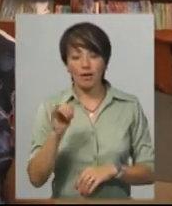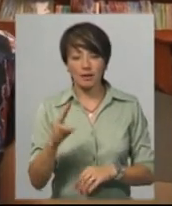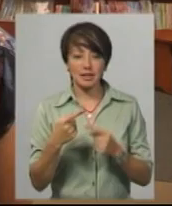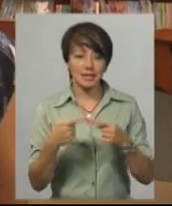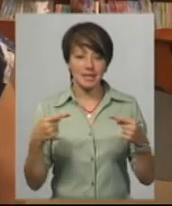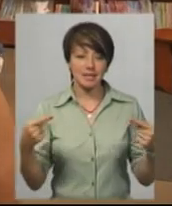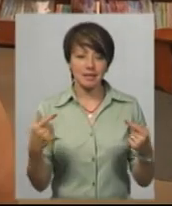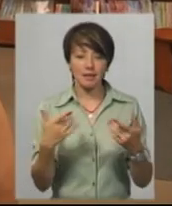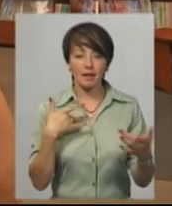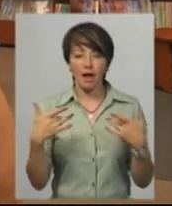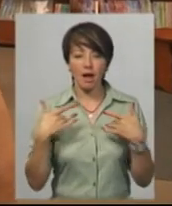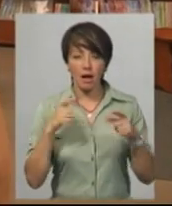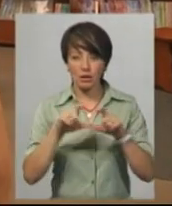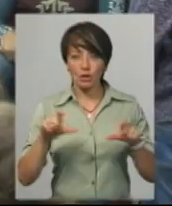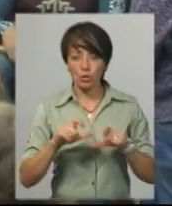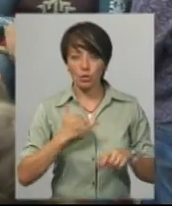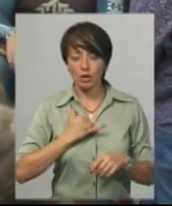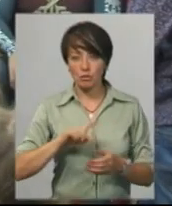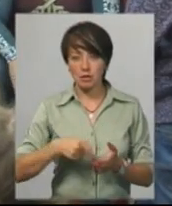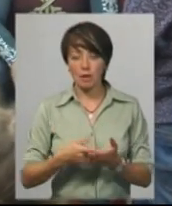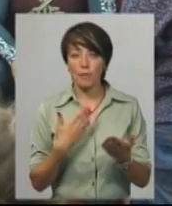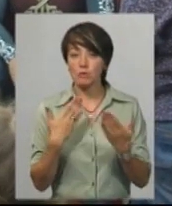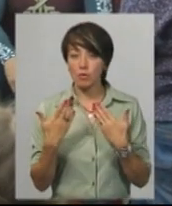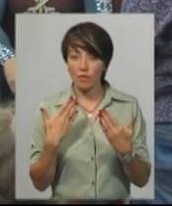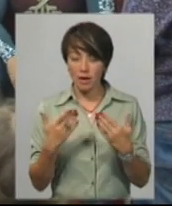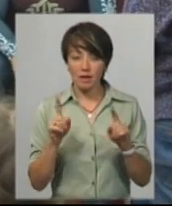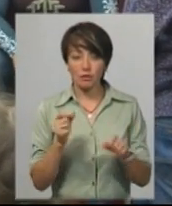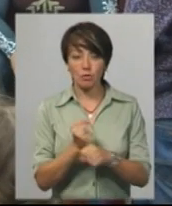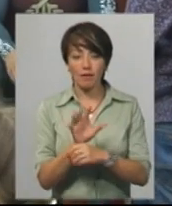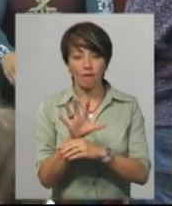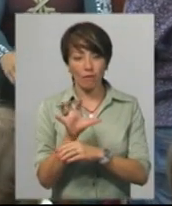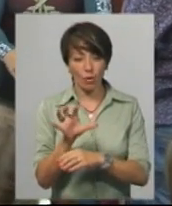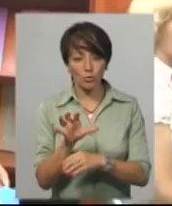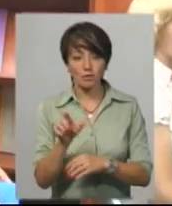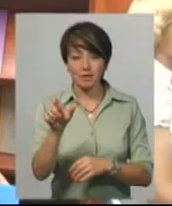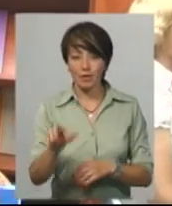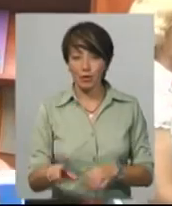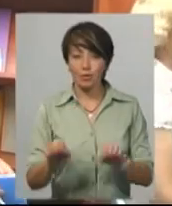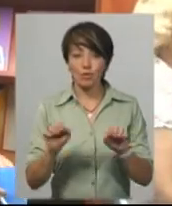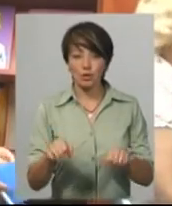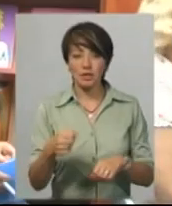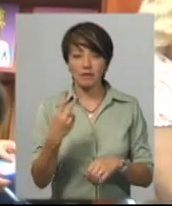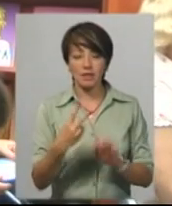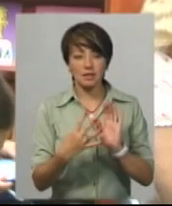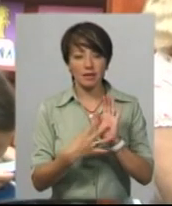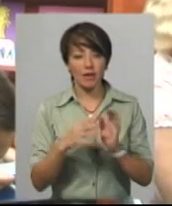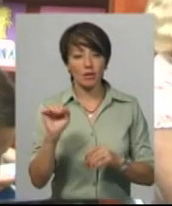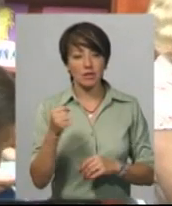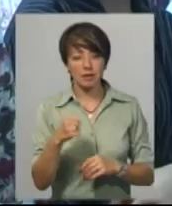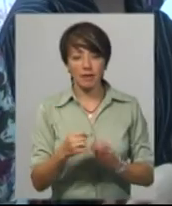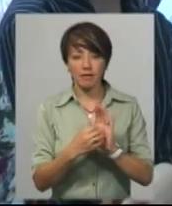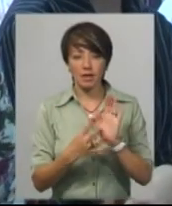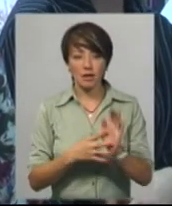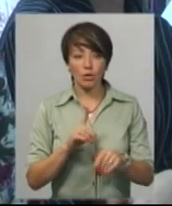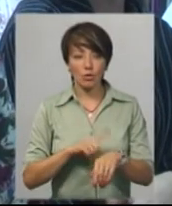театри, які є в нашому місті. Поспілкуватися і навіть зробити фото із супергерої можна буде 29 серпня о